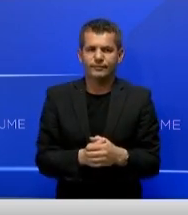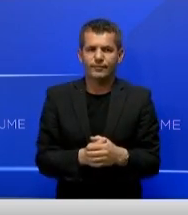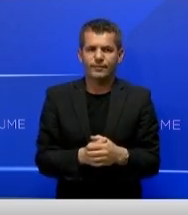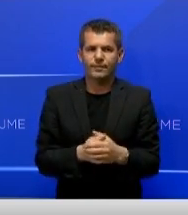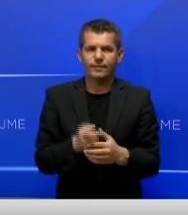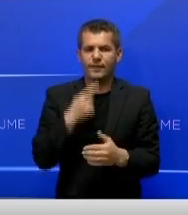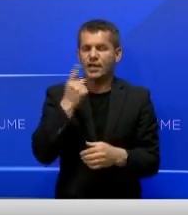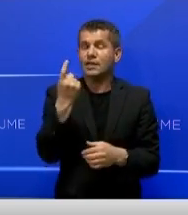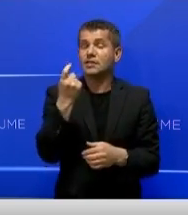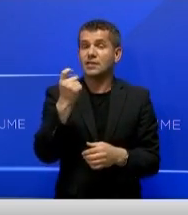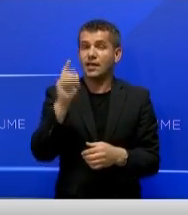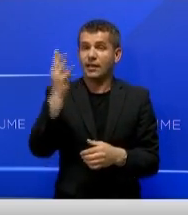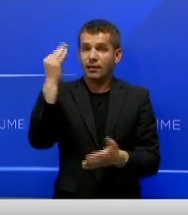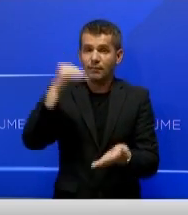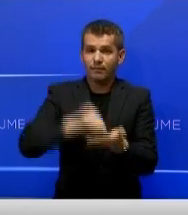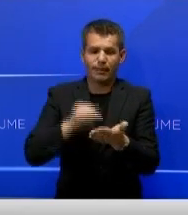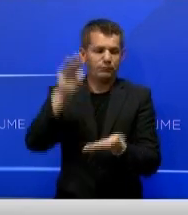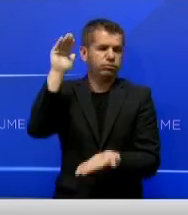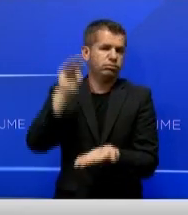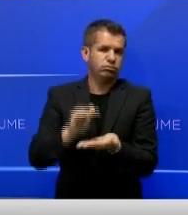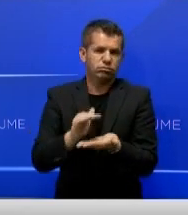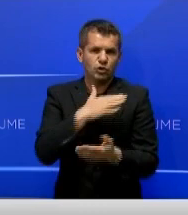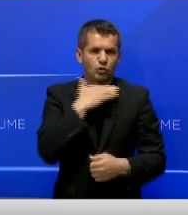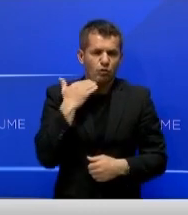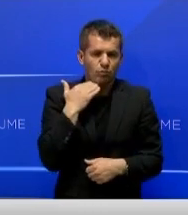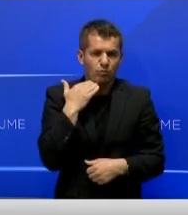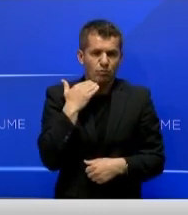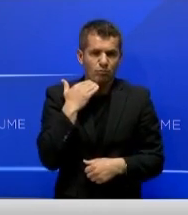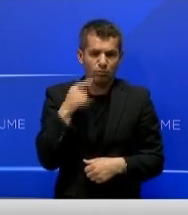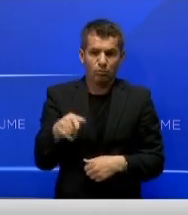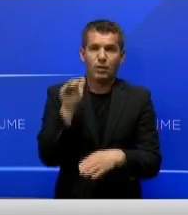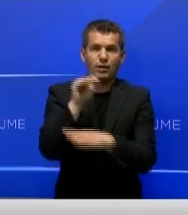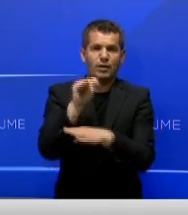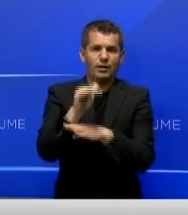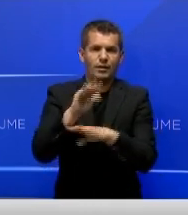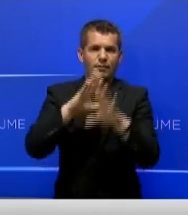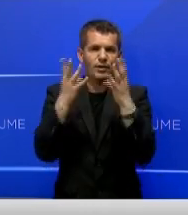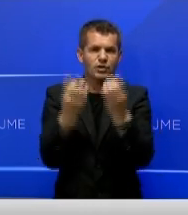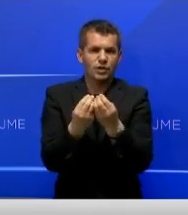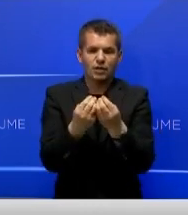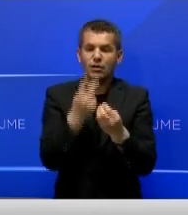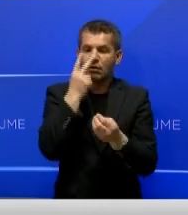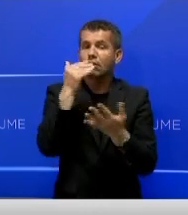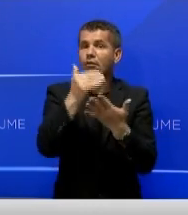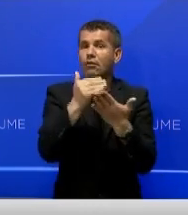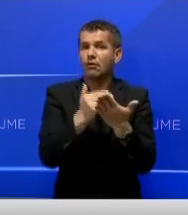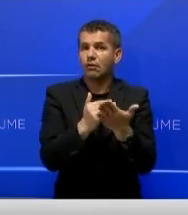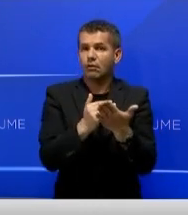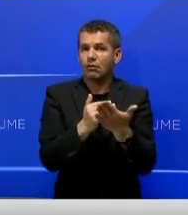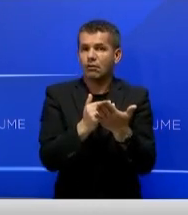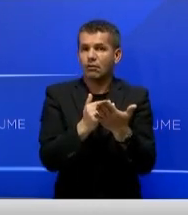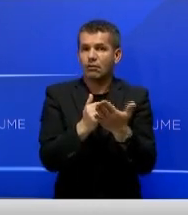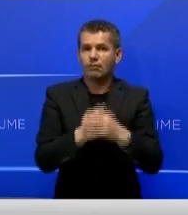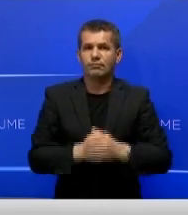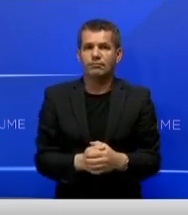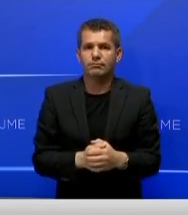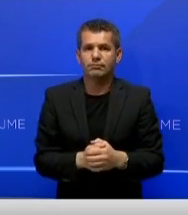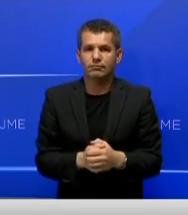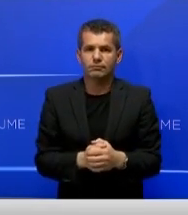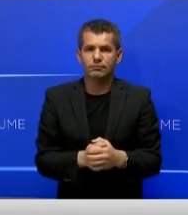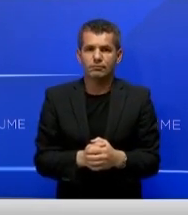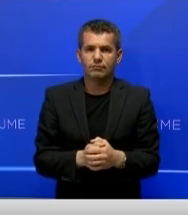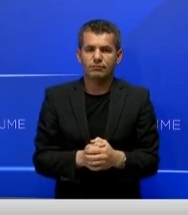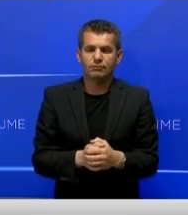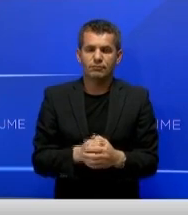114.000. Shqetsu se është fakti që raporti ka gjetur që nga në nëme të komuna që ne kemi